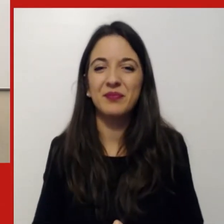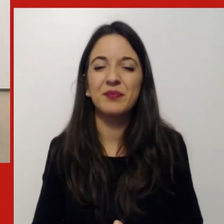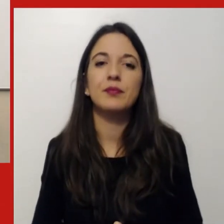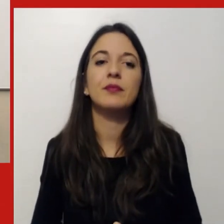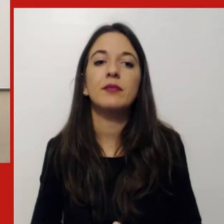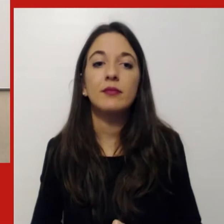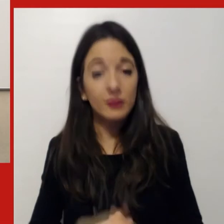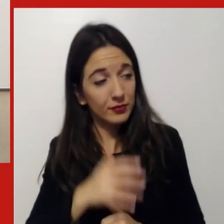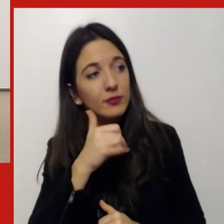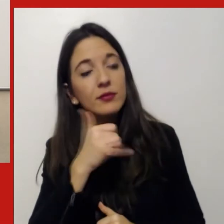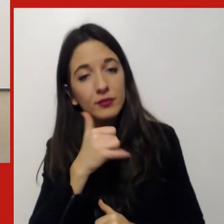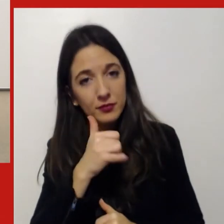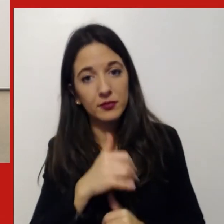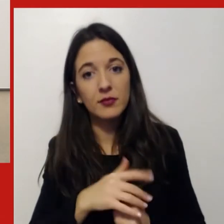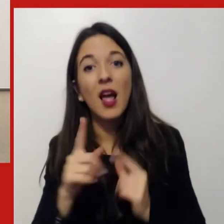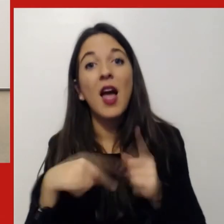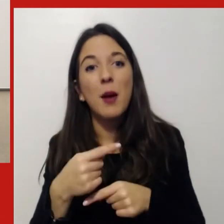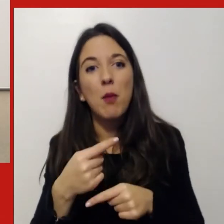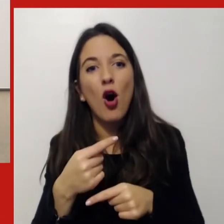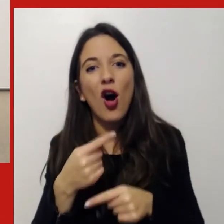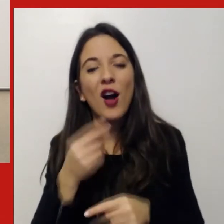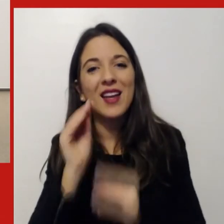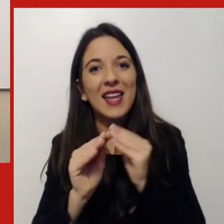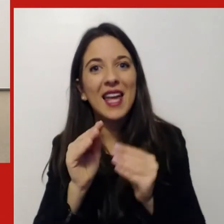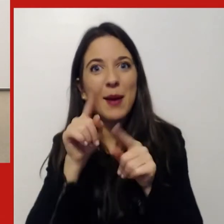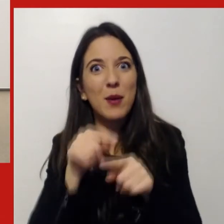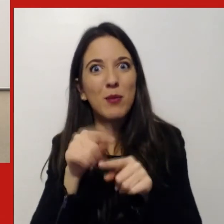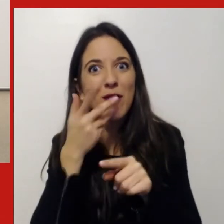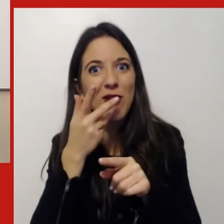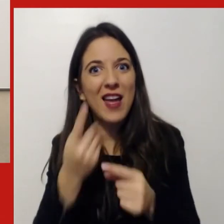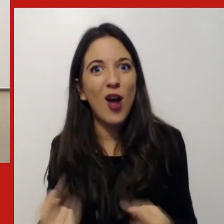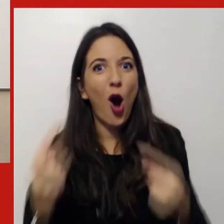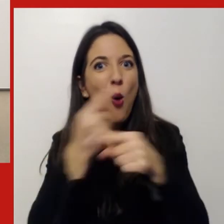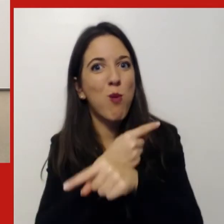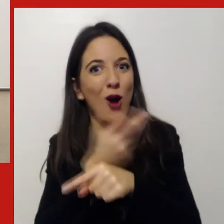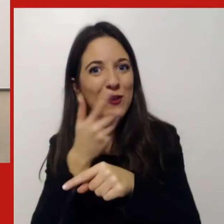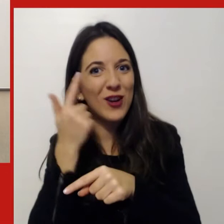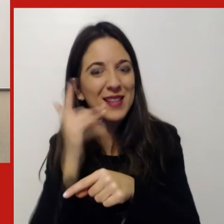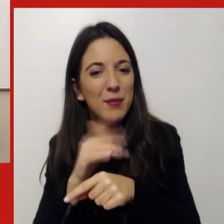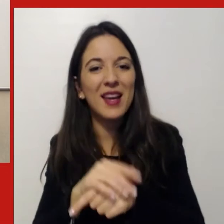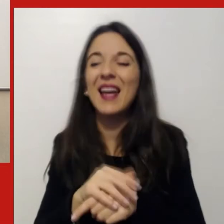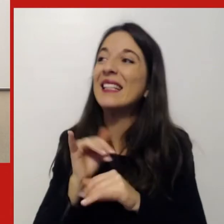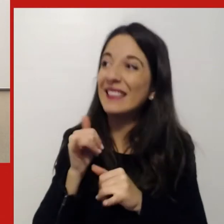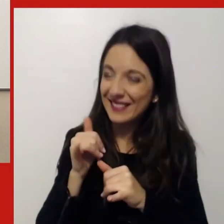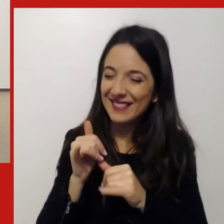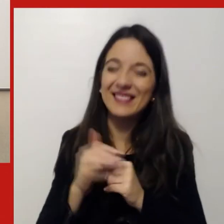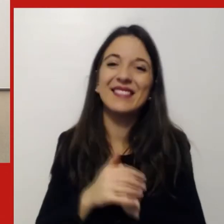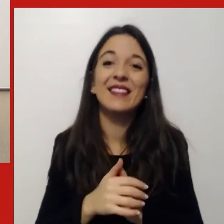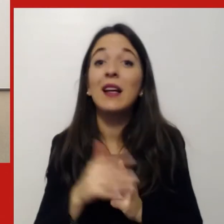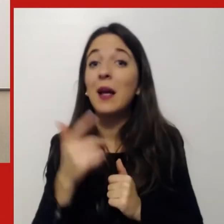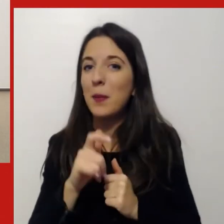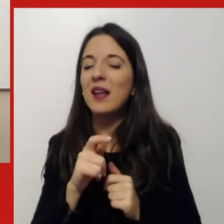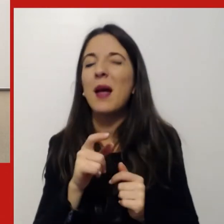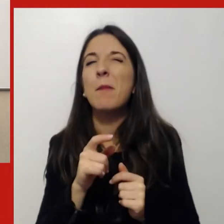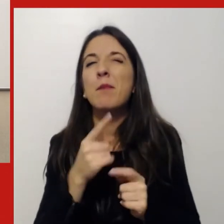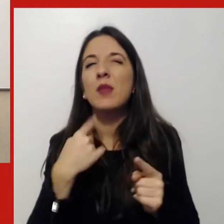chiediamo anche evidentemente... L'opposto, non volevo svelarlo. subito uno spoiling. Beh sì, perché una cosa è che